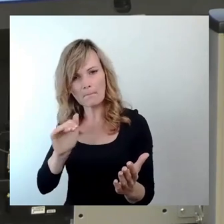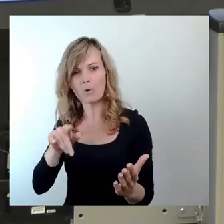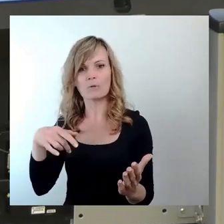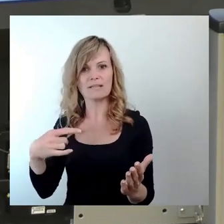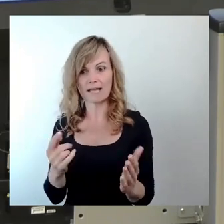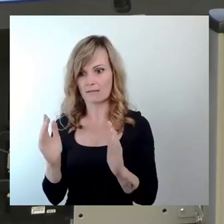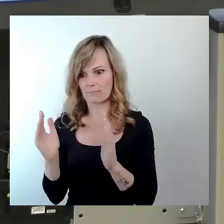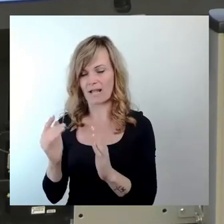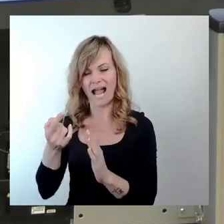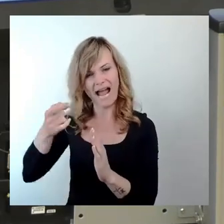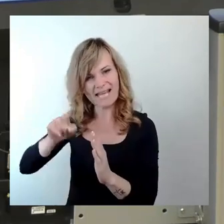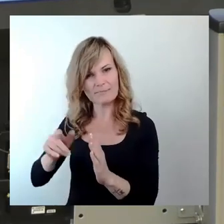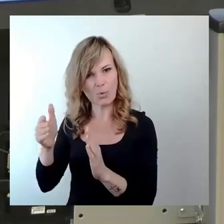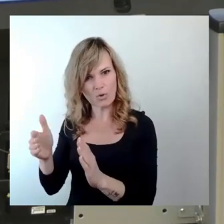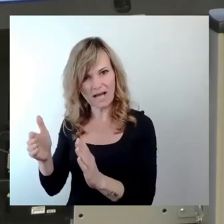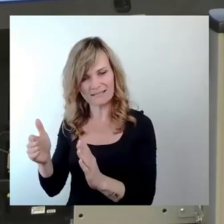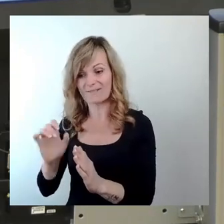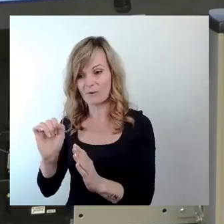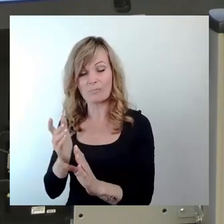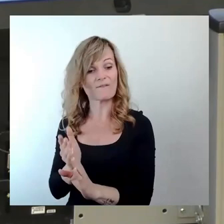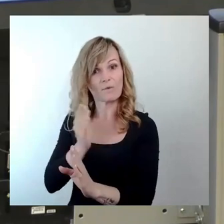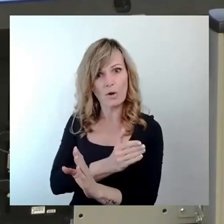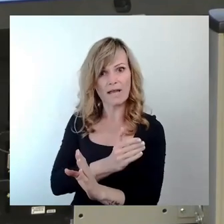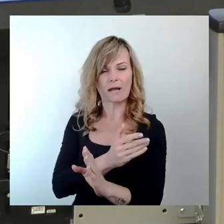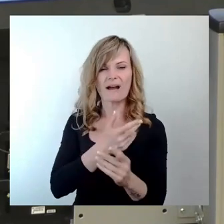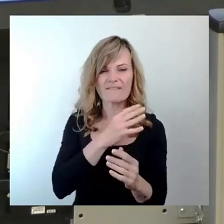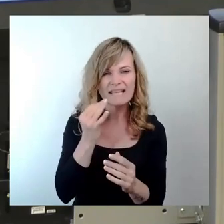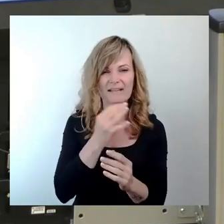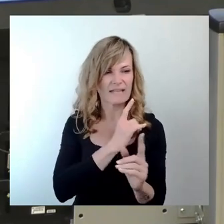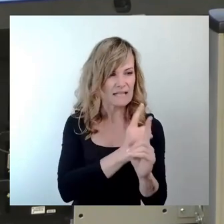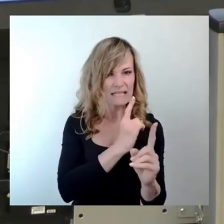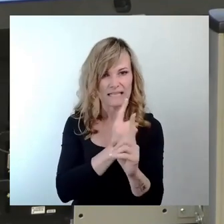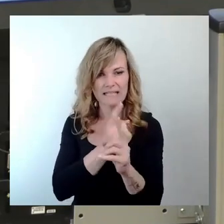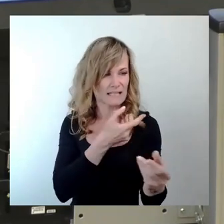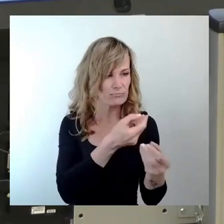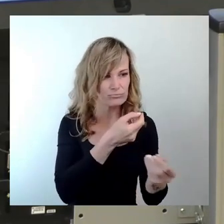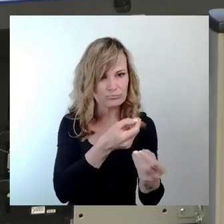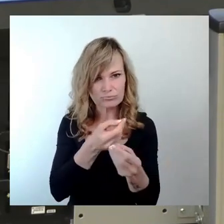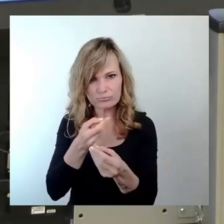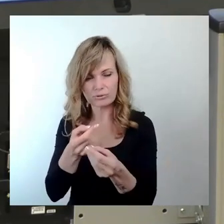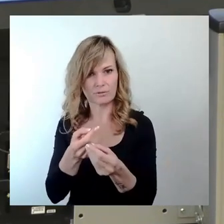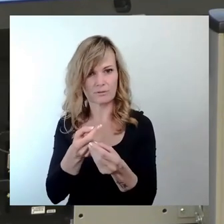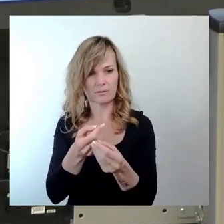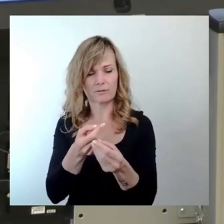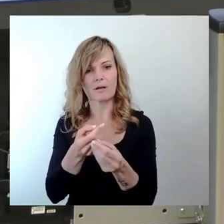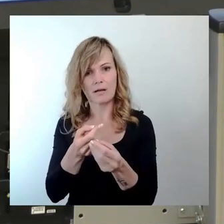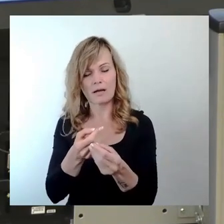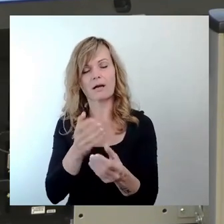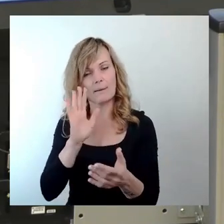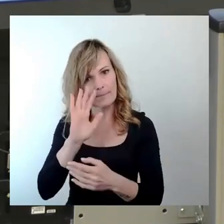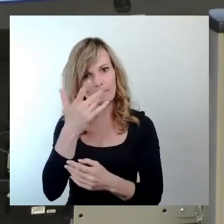ja viele, viele Gespräche vorher gelaufen sind, das will ich auch nicht in Abrede stellen, dass das hier ausnahmsweise mal gut geklappt hat,